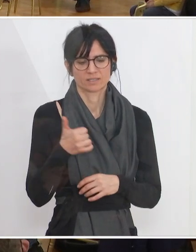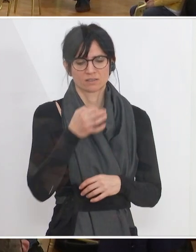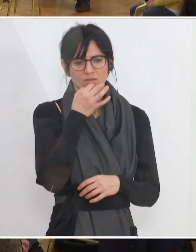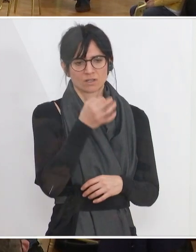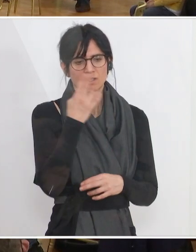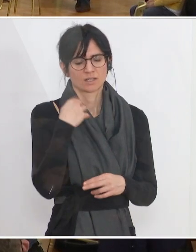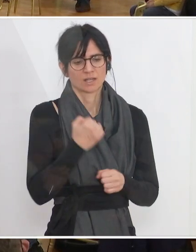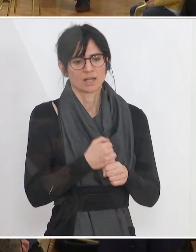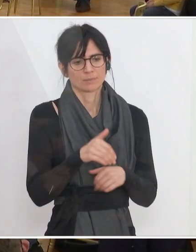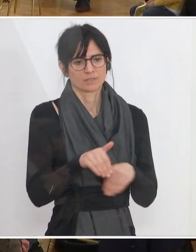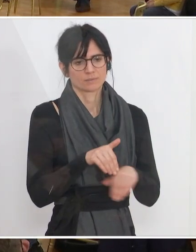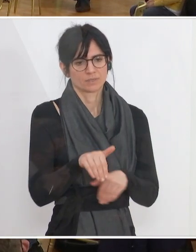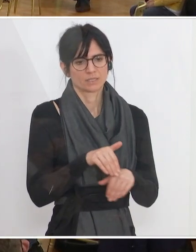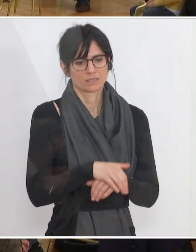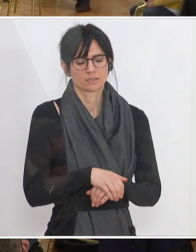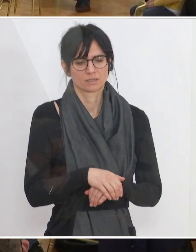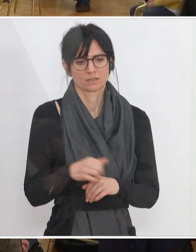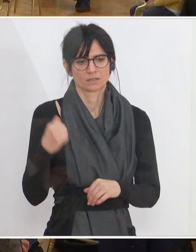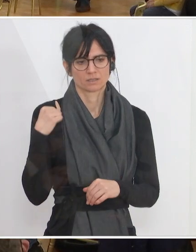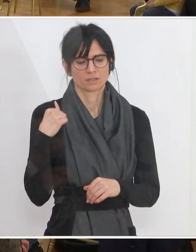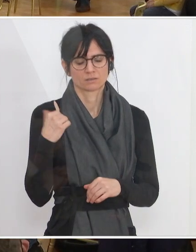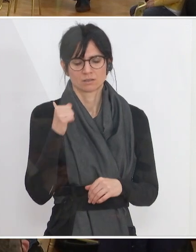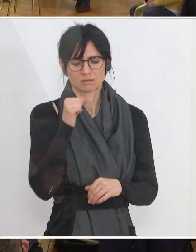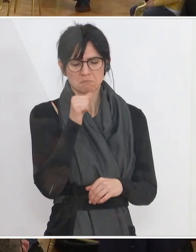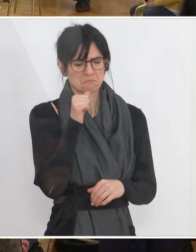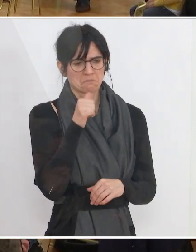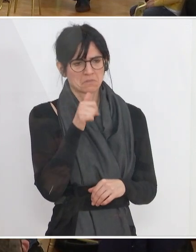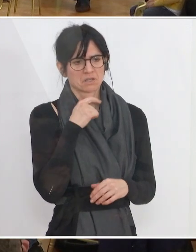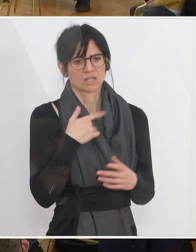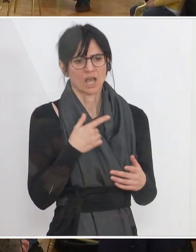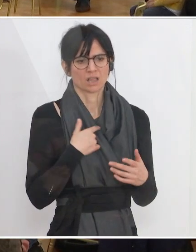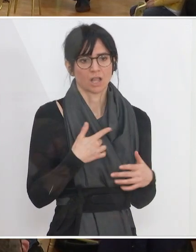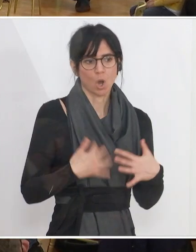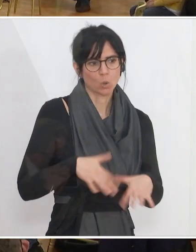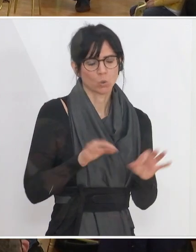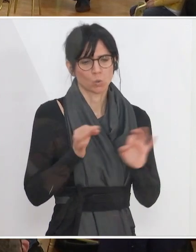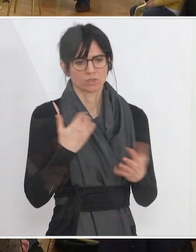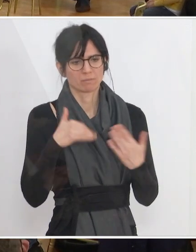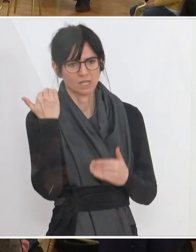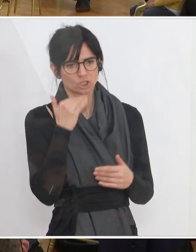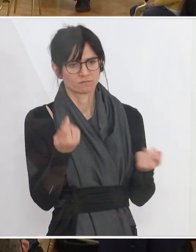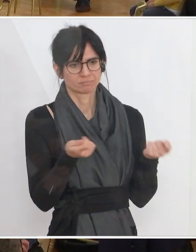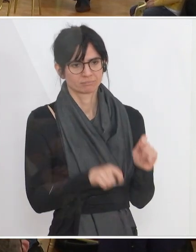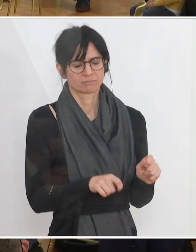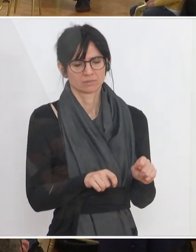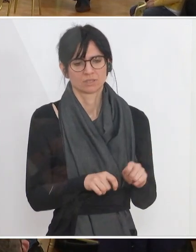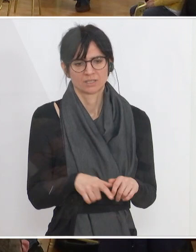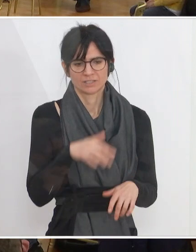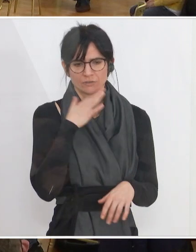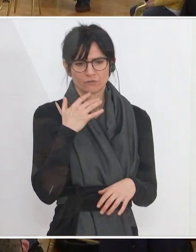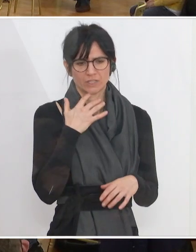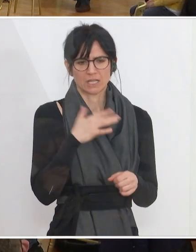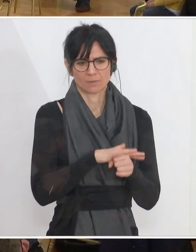an den Herrn Arbeitsminister. Gestern sind keine Entscheidungen über Lockerungen oder Verschärfungen weitergegeben worden. Viele